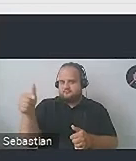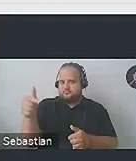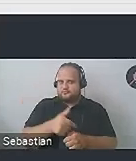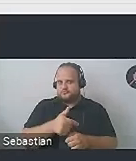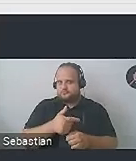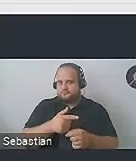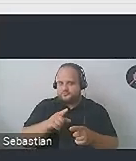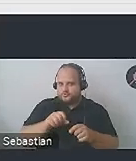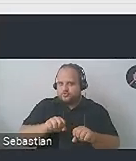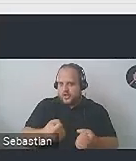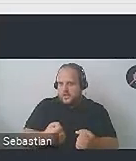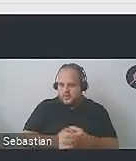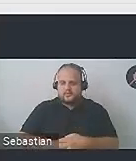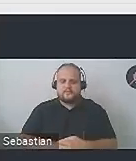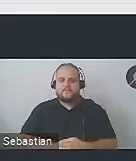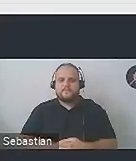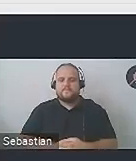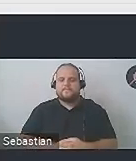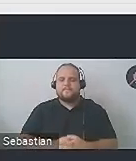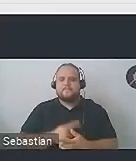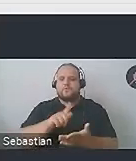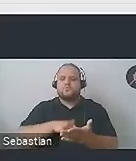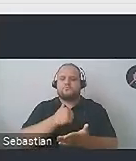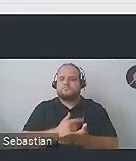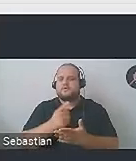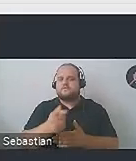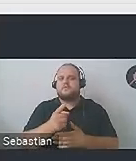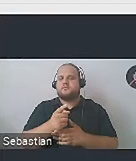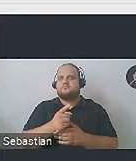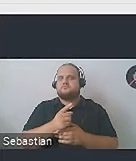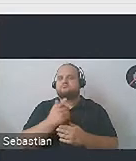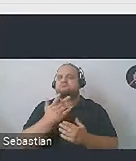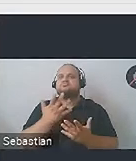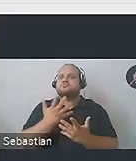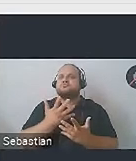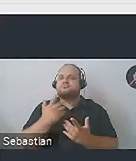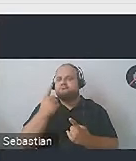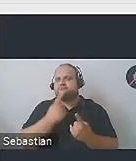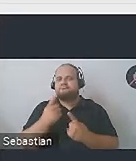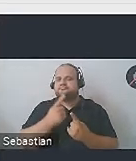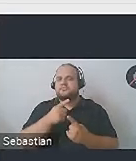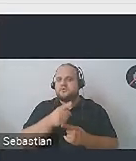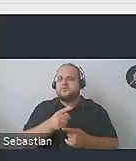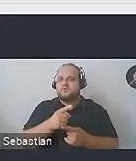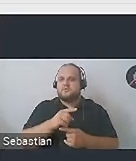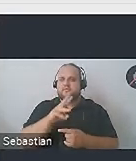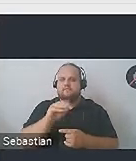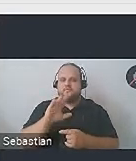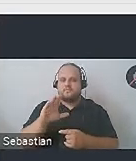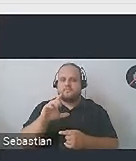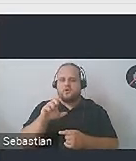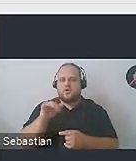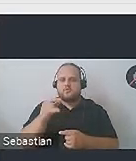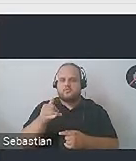postanowienia. Ta ustawa w dużej mierze odnosi nas, odsyła nas do tak zwanego Web Content